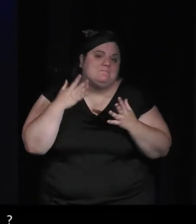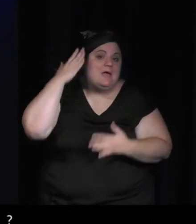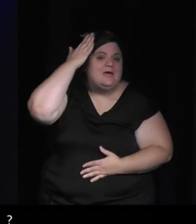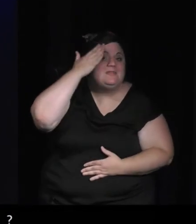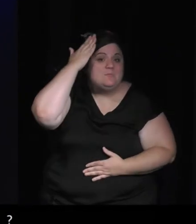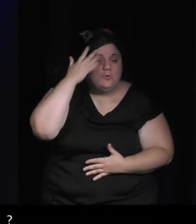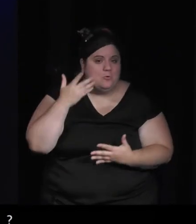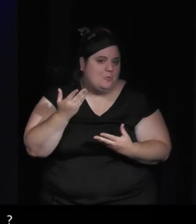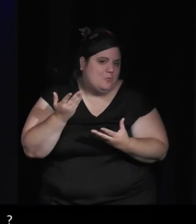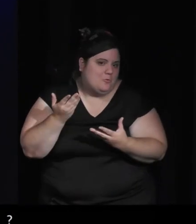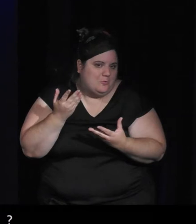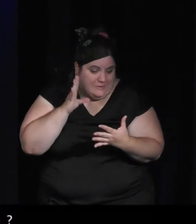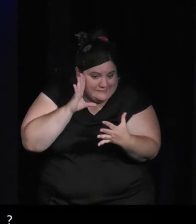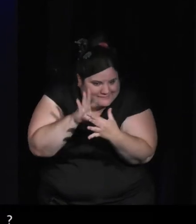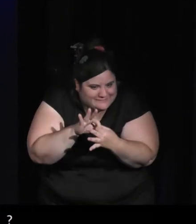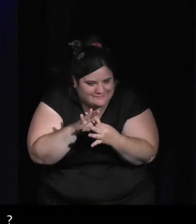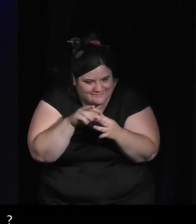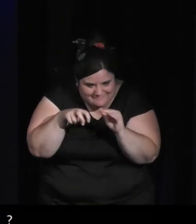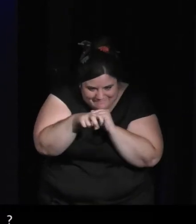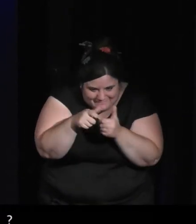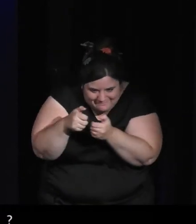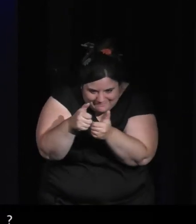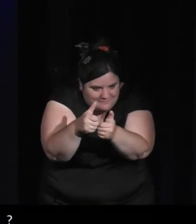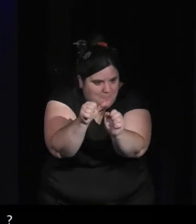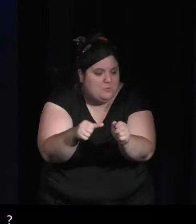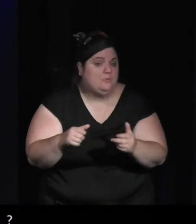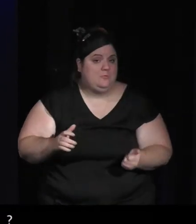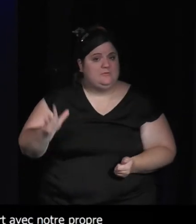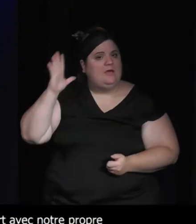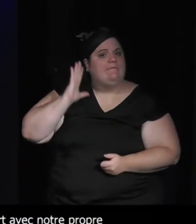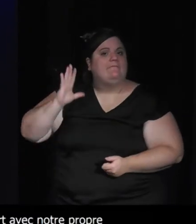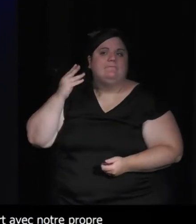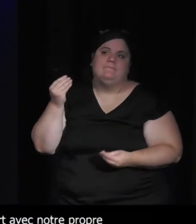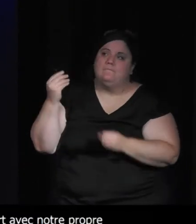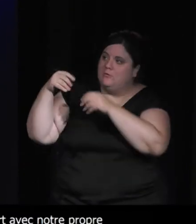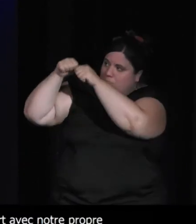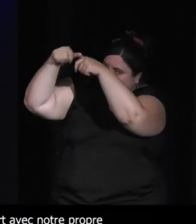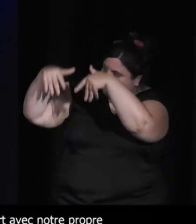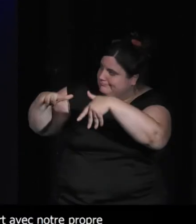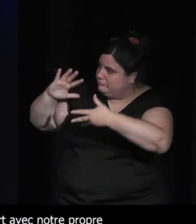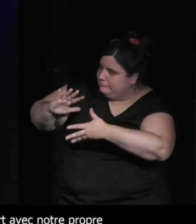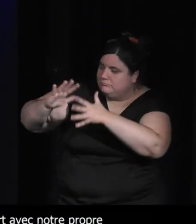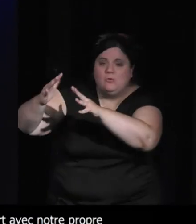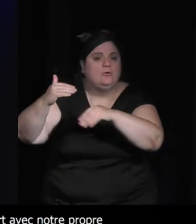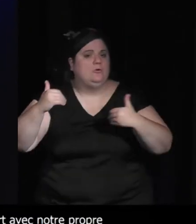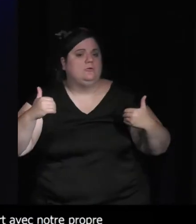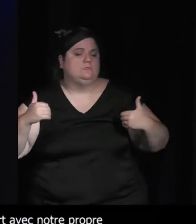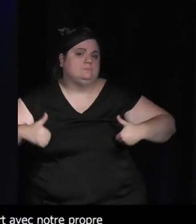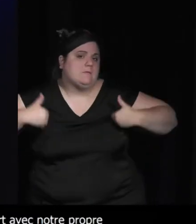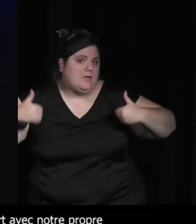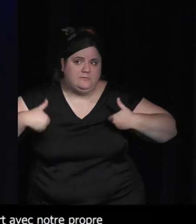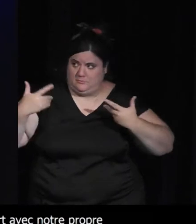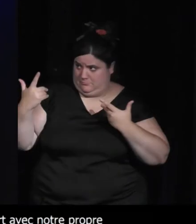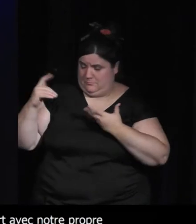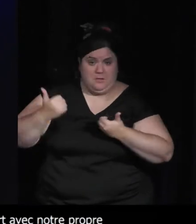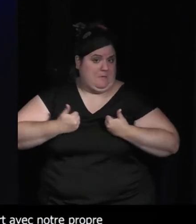coupés de notre statut d'animal primate mammifère supérieur on est incontestablement des